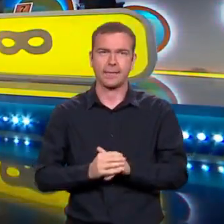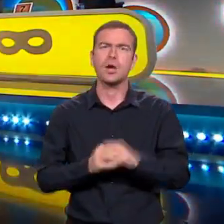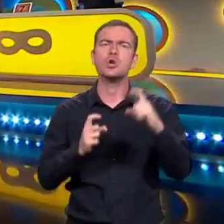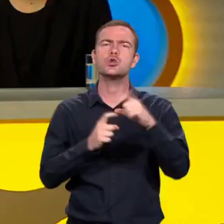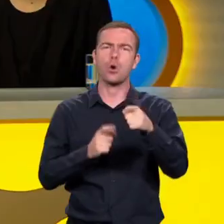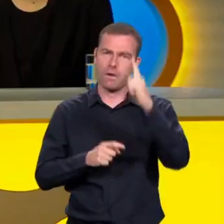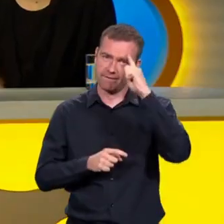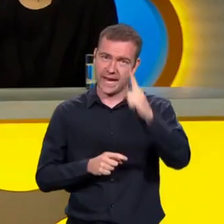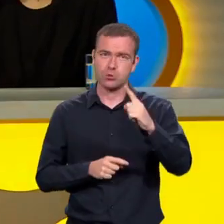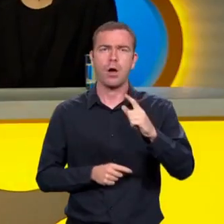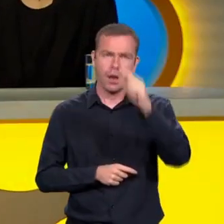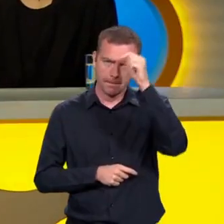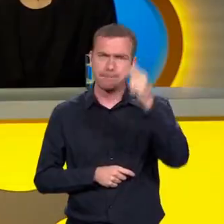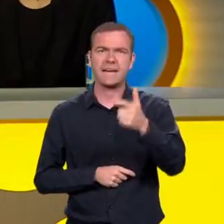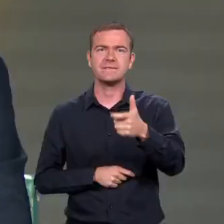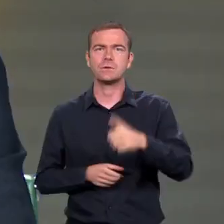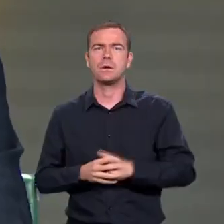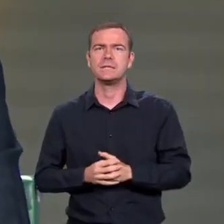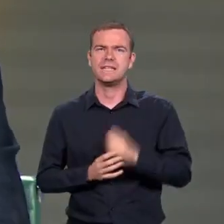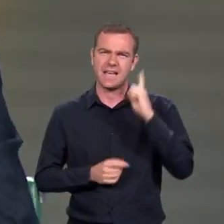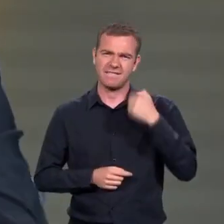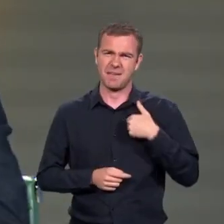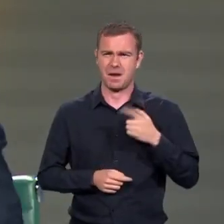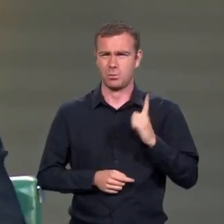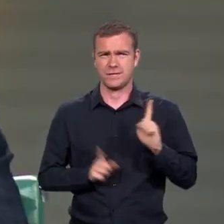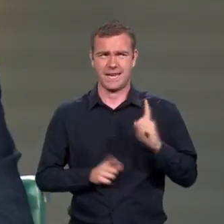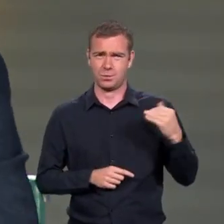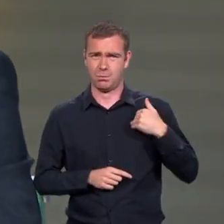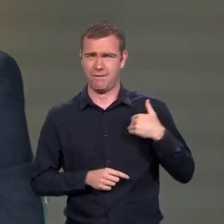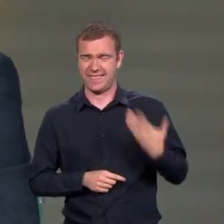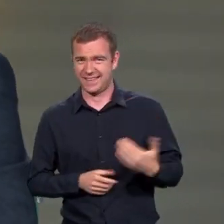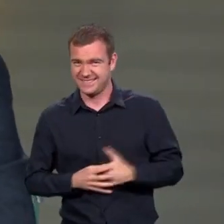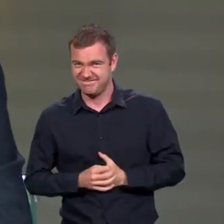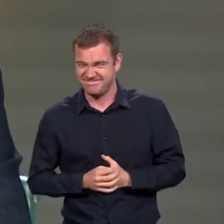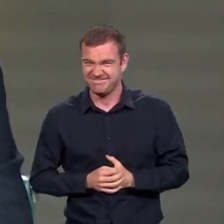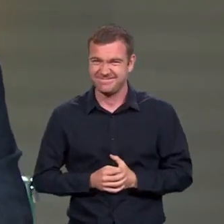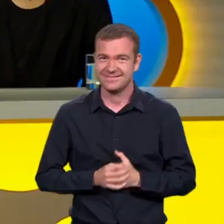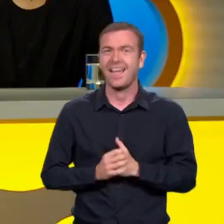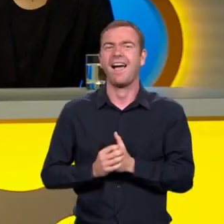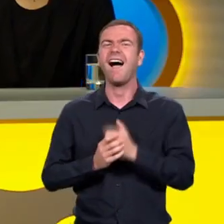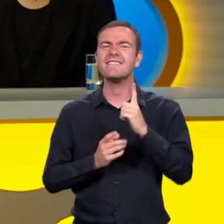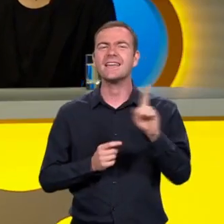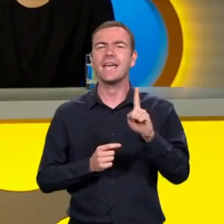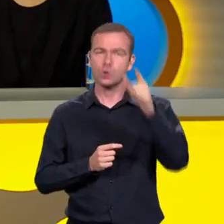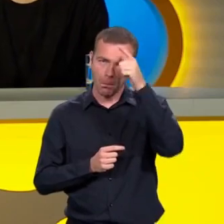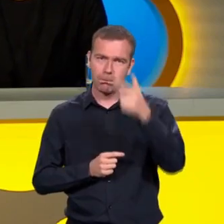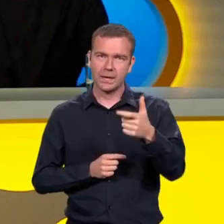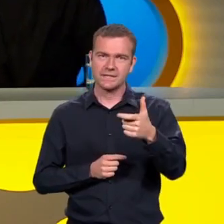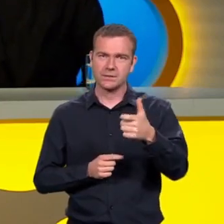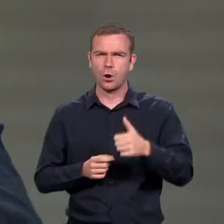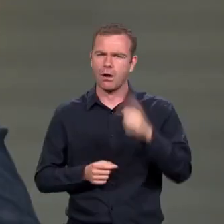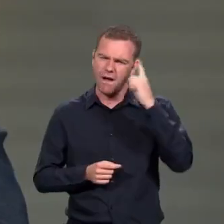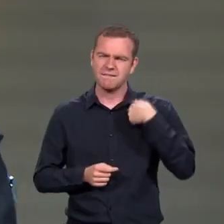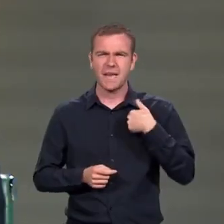Šoko. Áno. Vedel by si povedať aj priezvisko? Vedel. Povedz. Len by mi ho niekto musel predtým nahlas povedať. Je niekto z vás aj priezvisko?